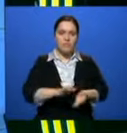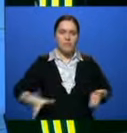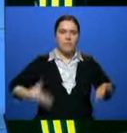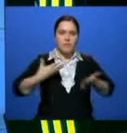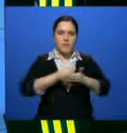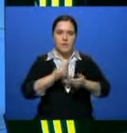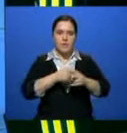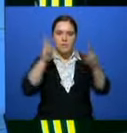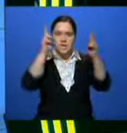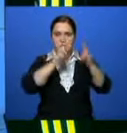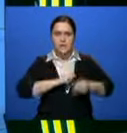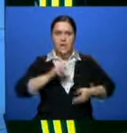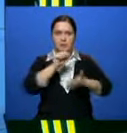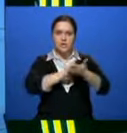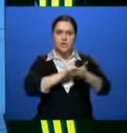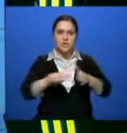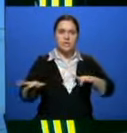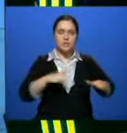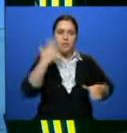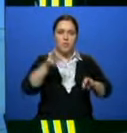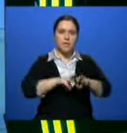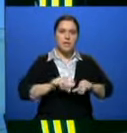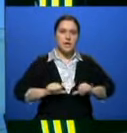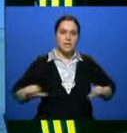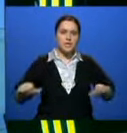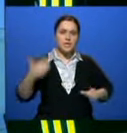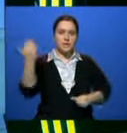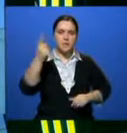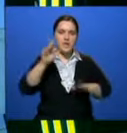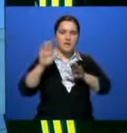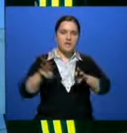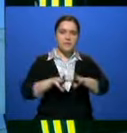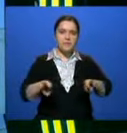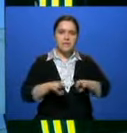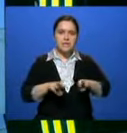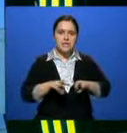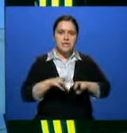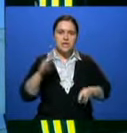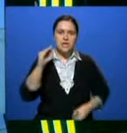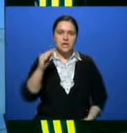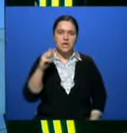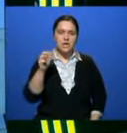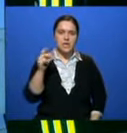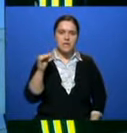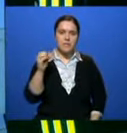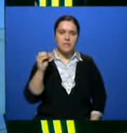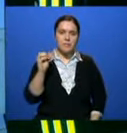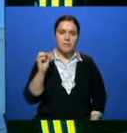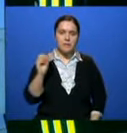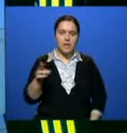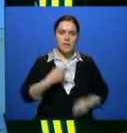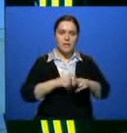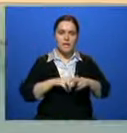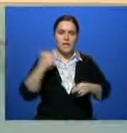Расследованием причин крушения самолета займется уже правительственная комиссия под руководством первого вице-министра по инвестициям и развитию Жениса Касымбек. По информации